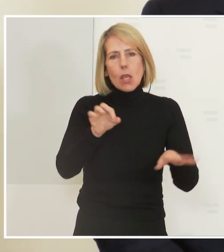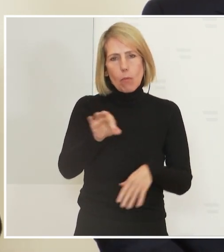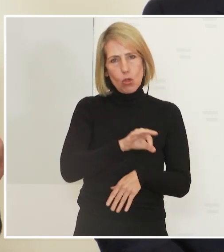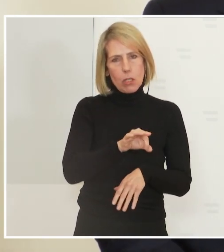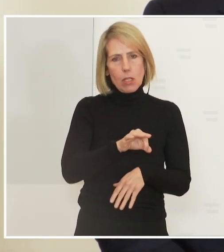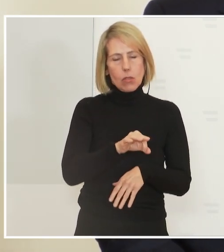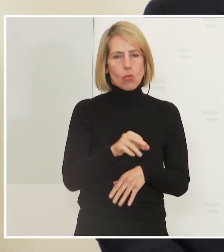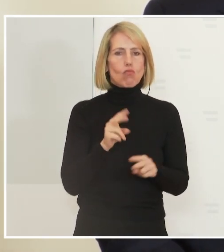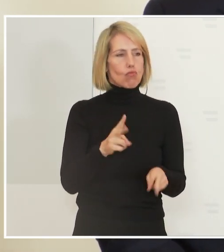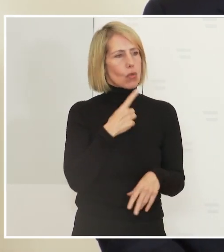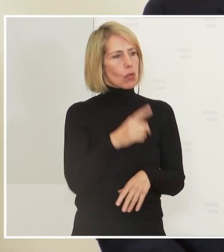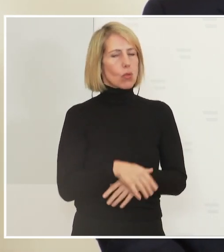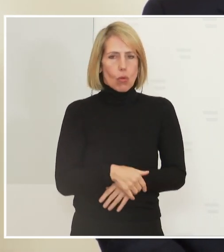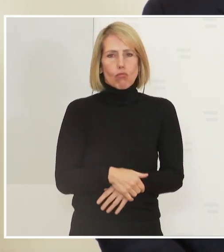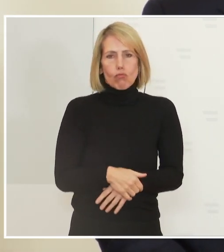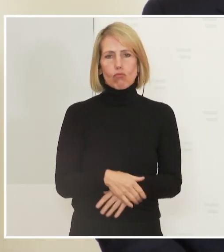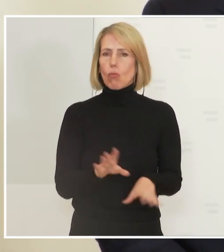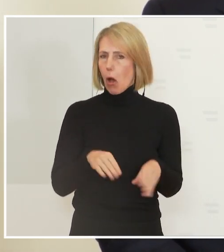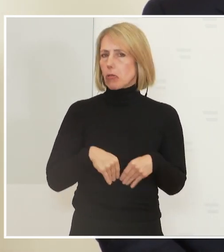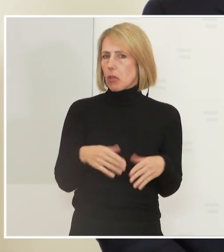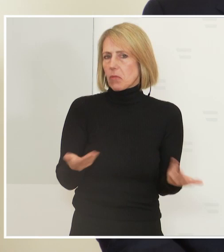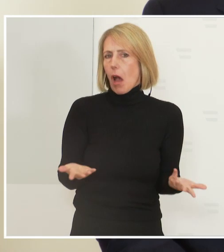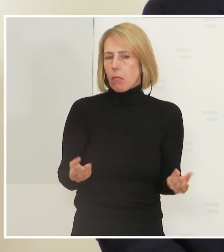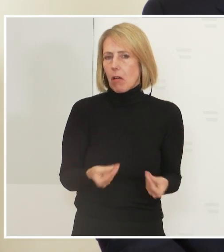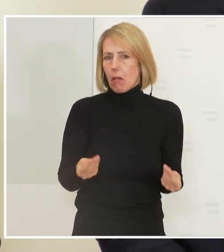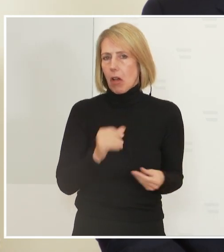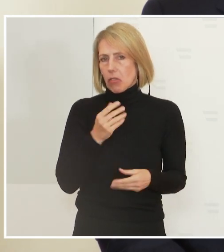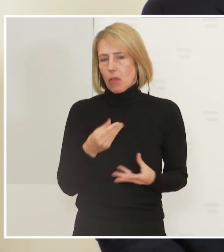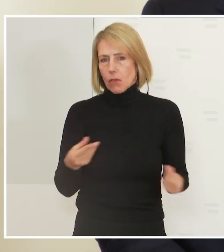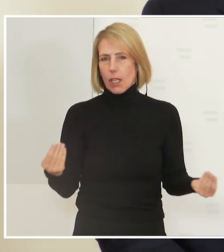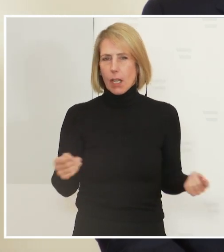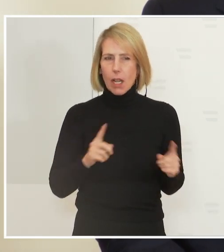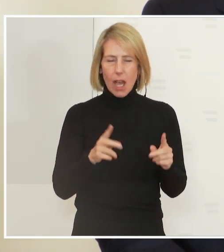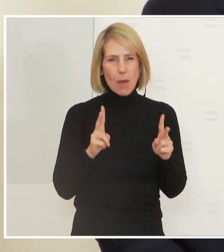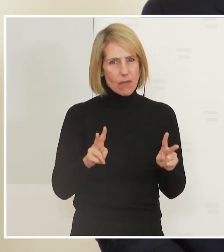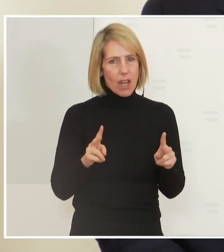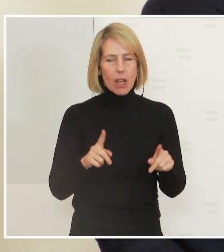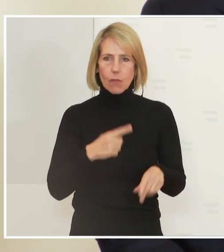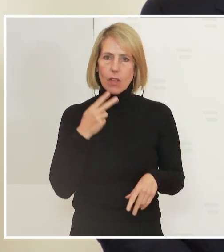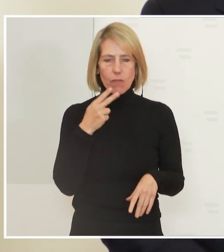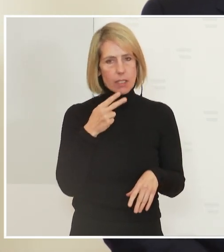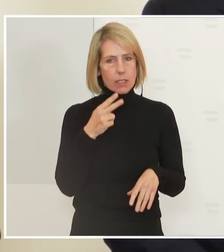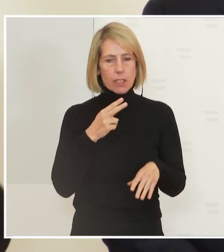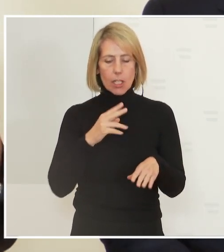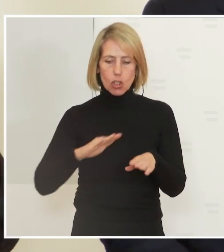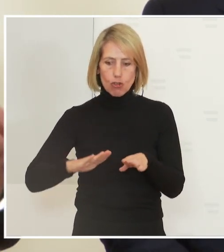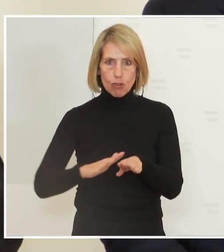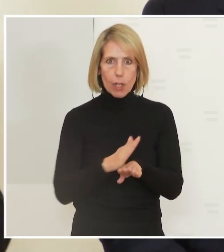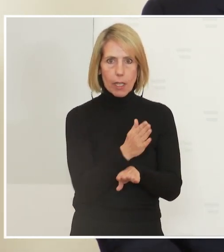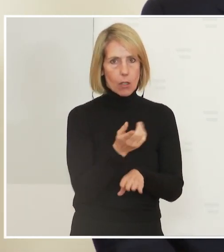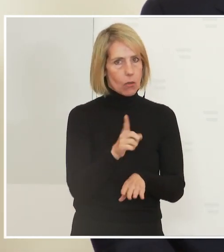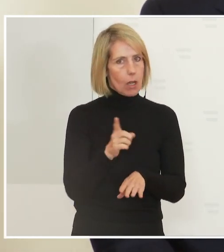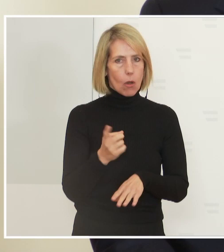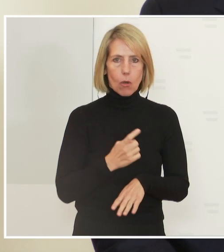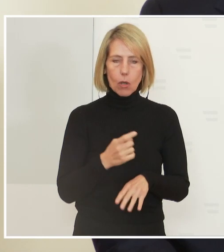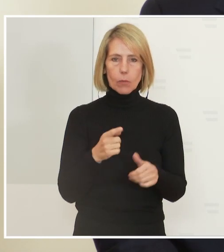eine akzeptable Größenordnung. Aber wir werden mit Sicherheit auch hier wieder eine Steigerung bekommen, wenn man sieht,